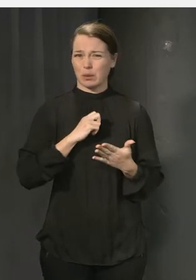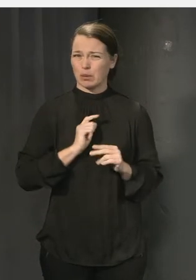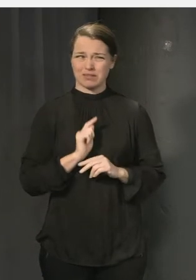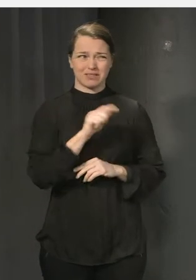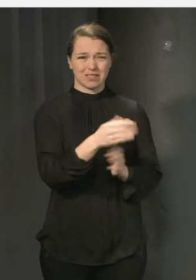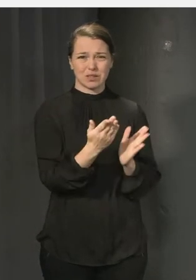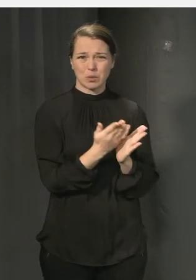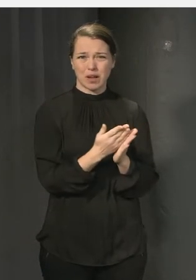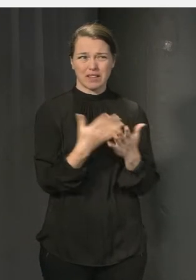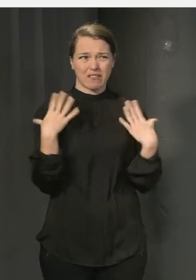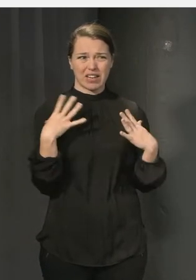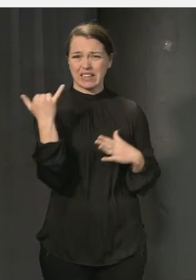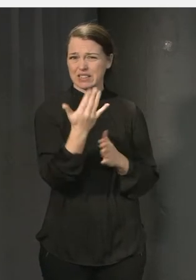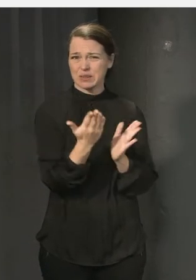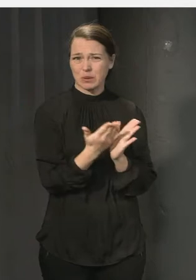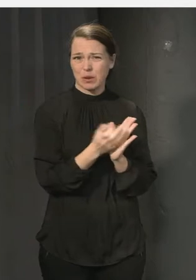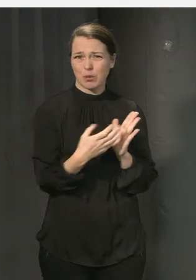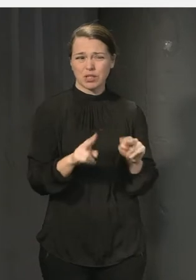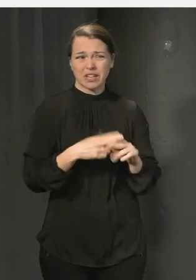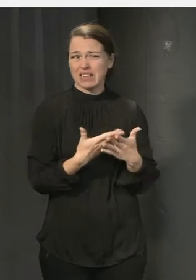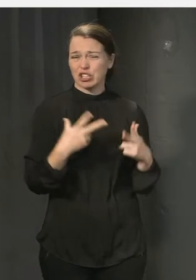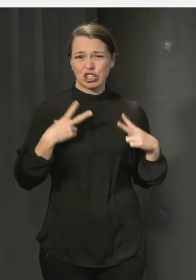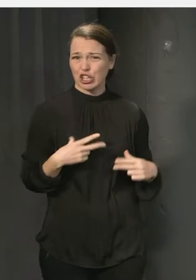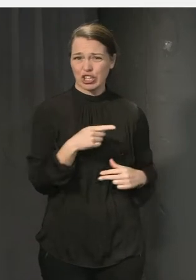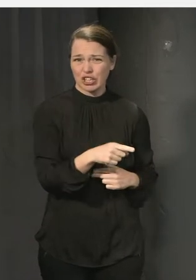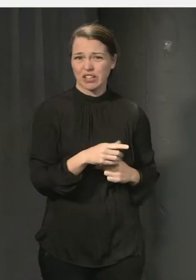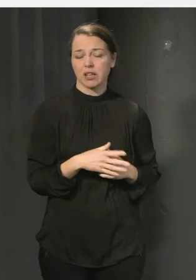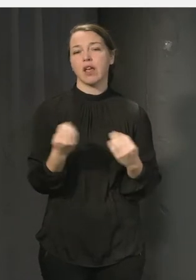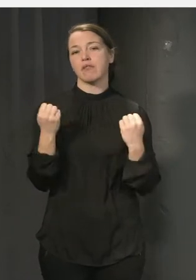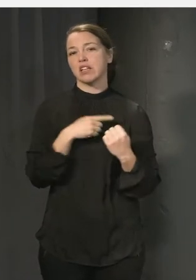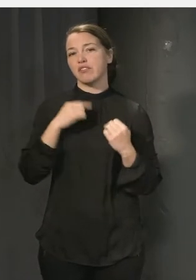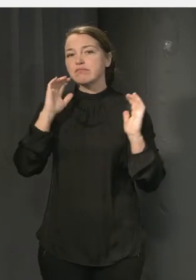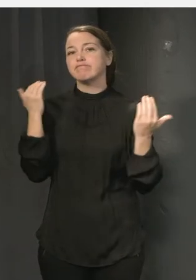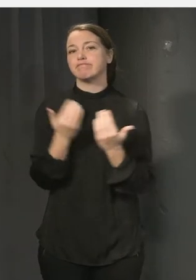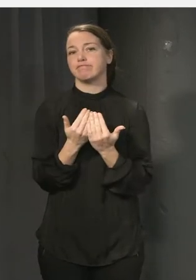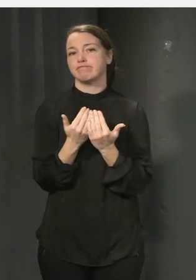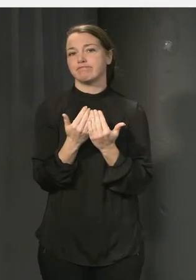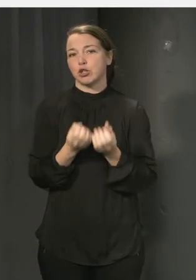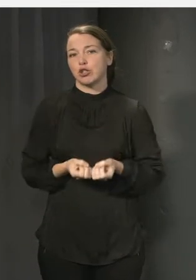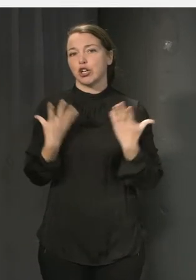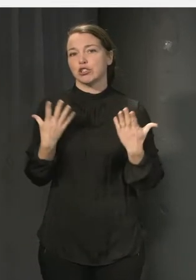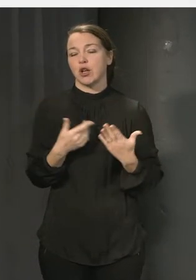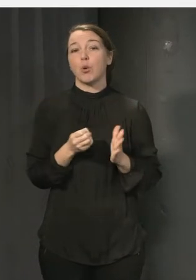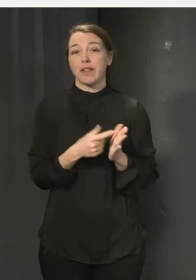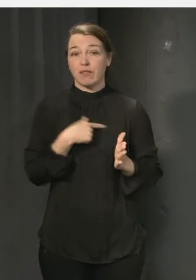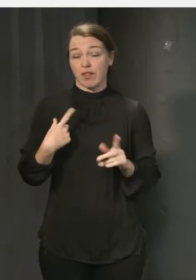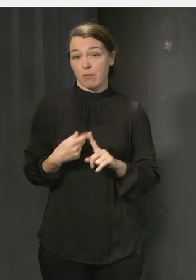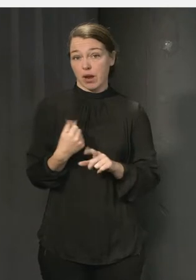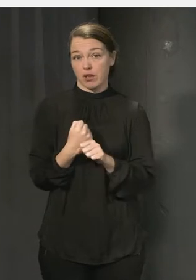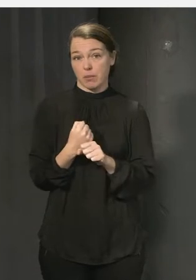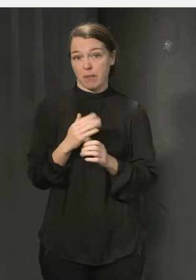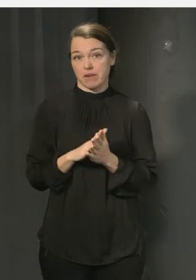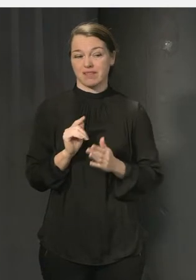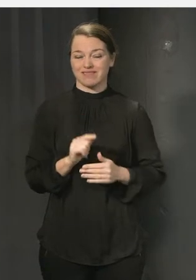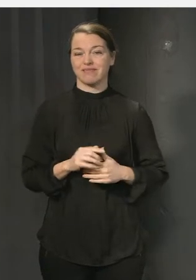skolan och att vara där. Och det är ju en väldigt viktig sak att ta tag i. Så därför har vi gjort det här jobbet. Och